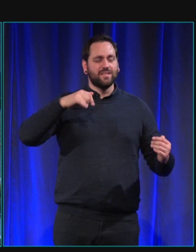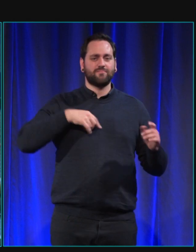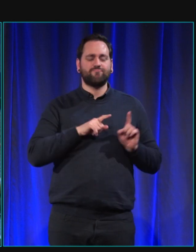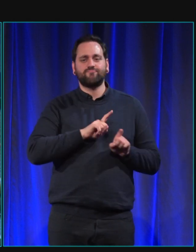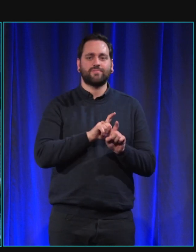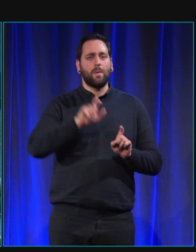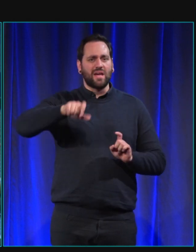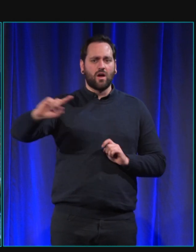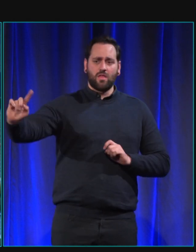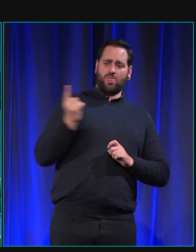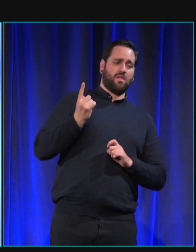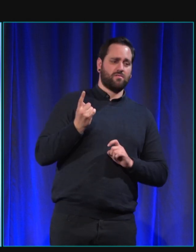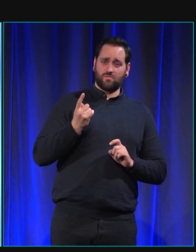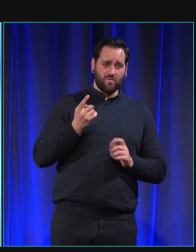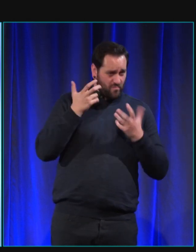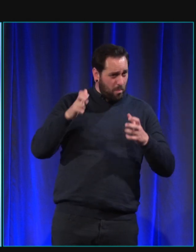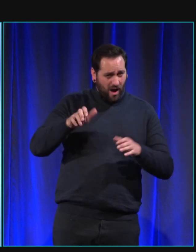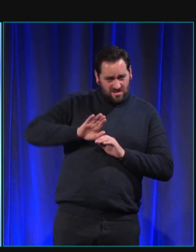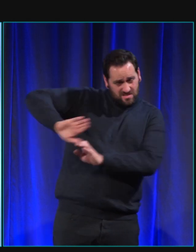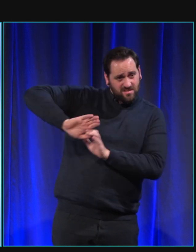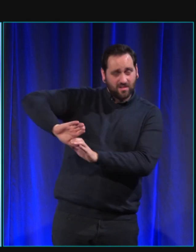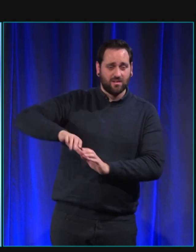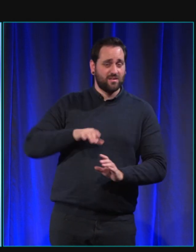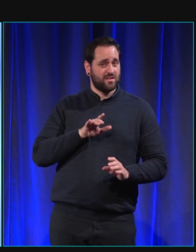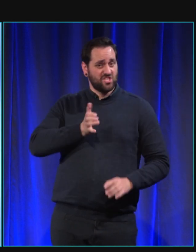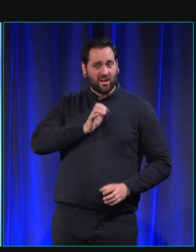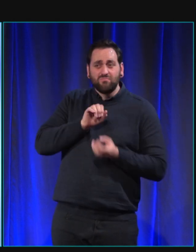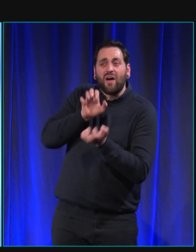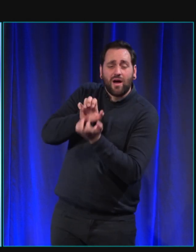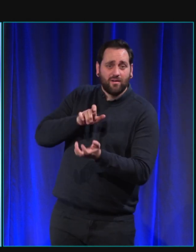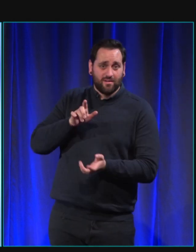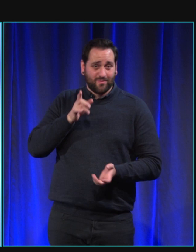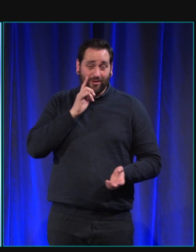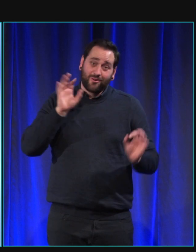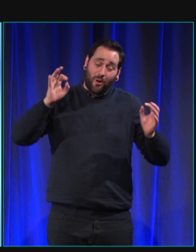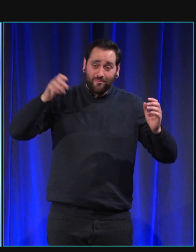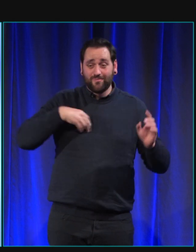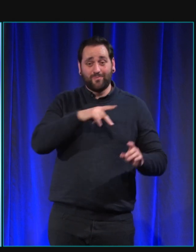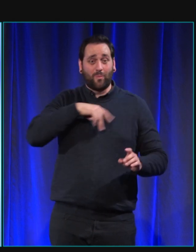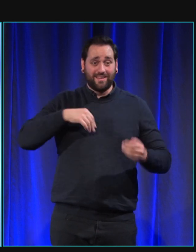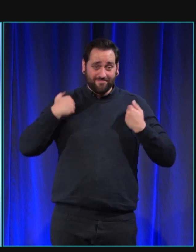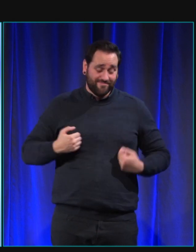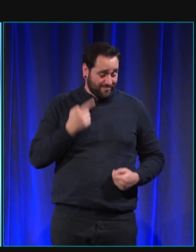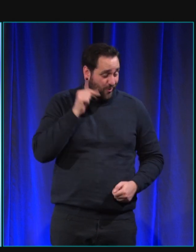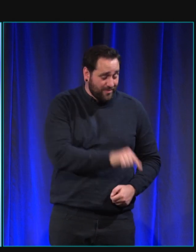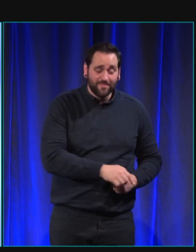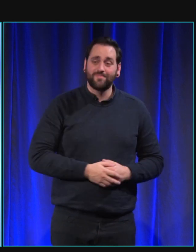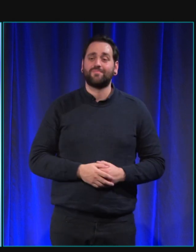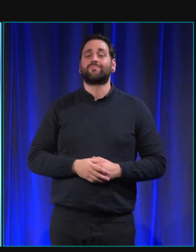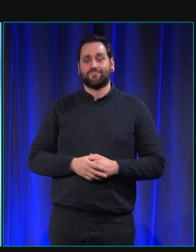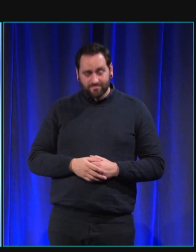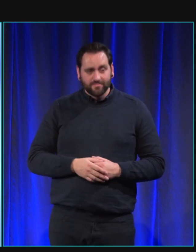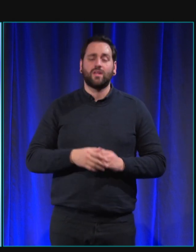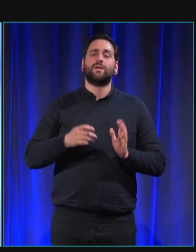mais elle elle mais ça a été voilà donc on a eu 15 jours de stage et puis je l'ai ramené dans ma cité U et à mon université